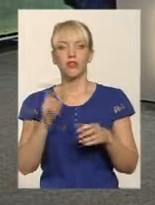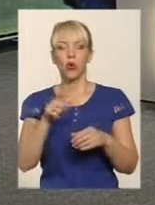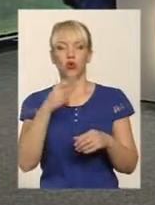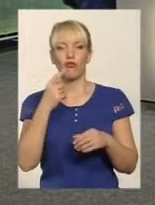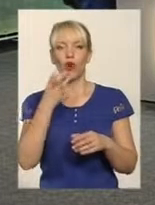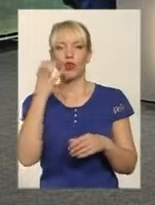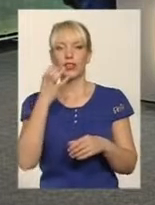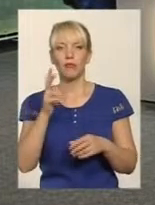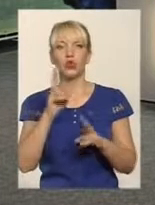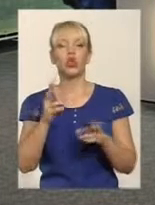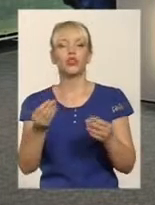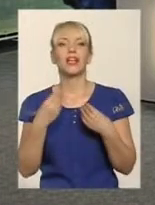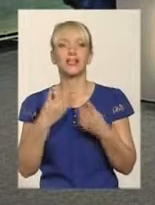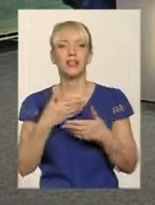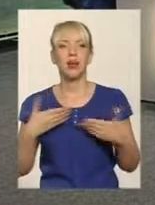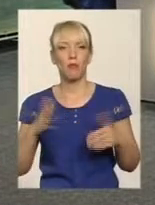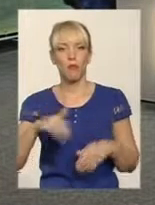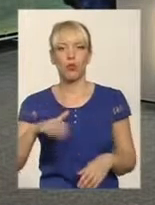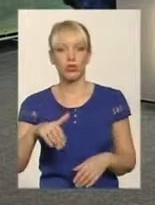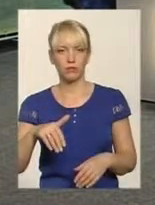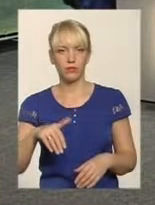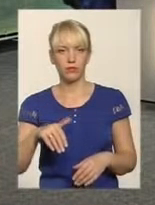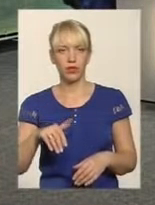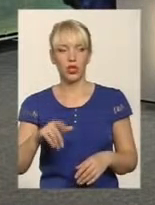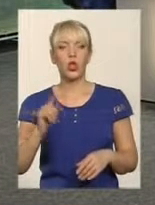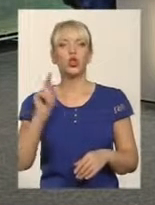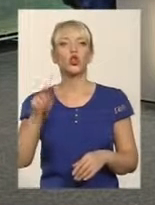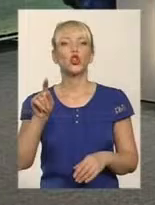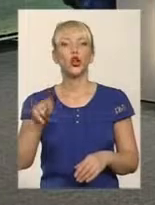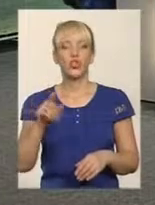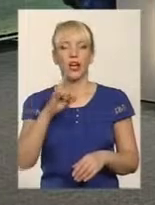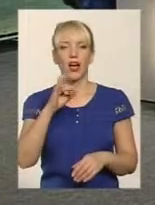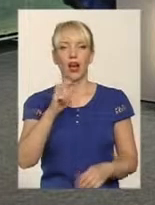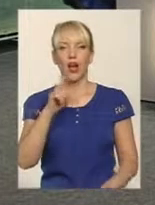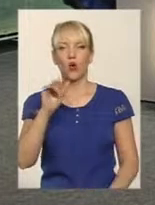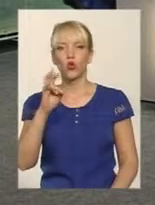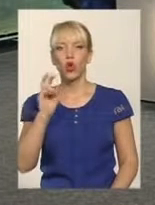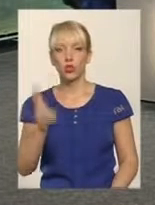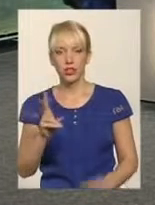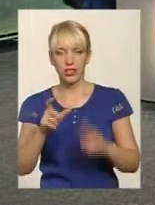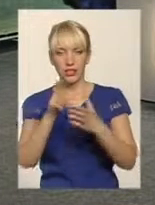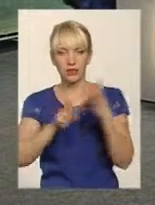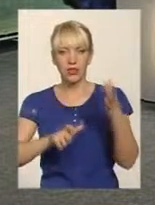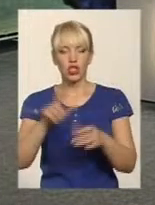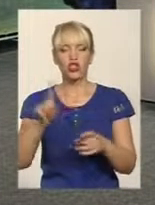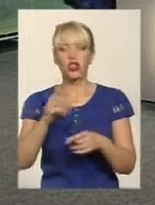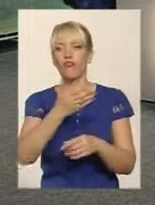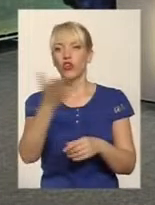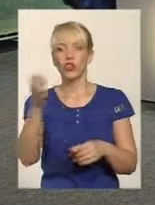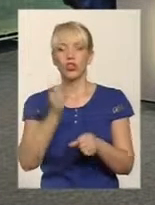утеплюємося, хто нам дасть потім той рахунок фактуру, що вони нам зробили ті роботи?